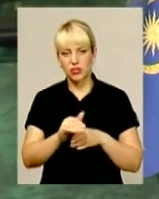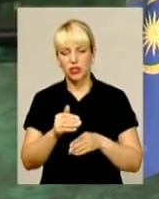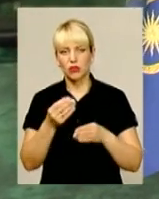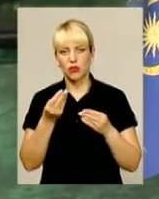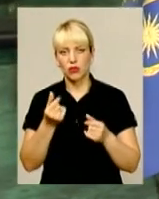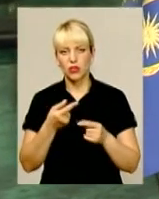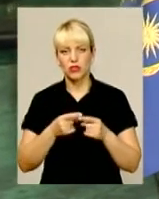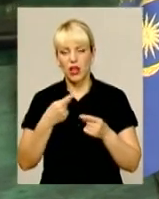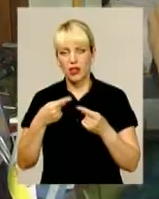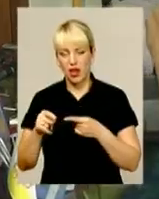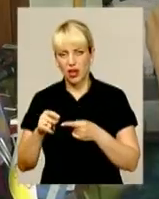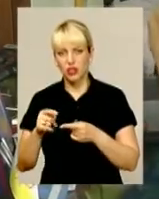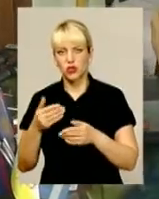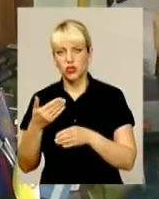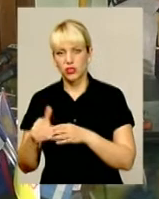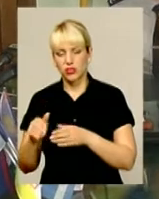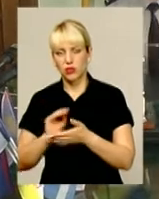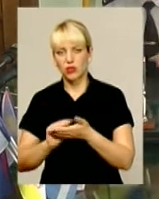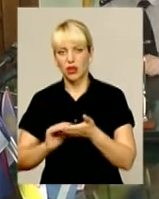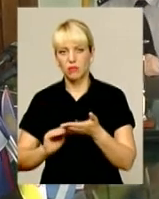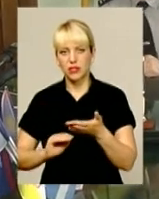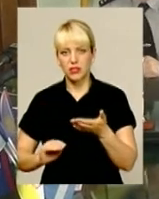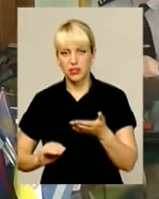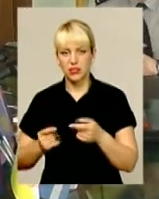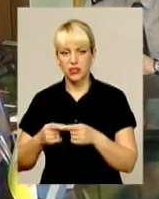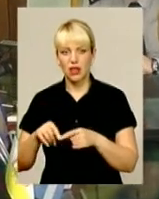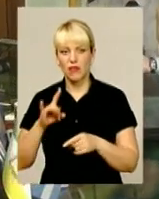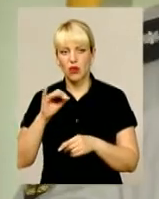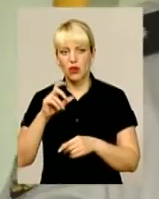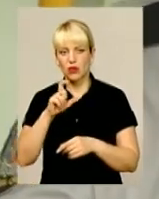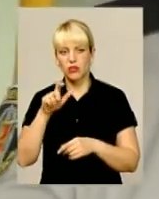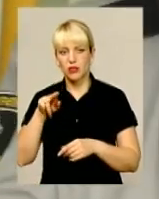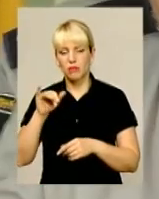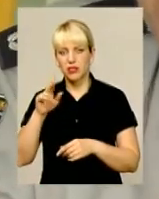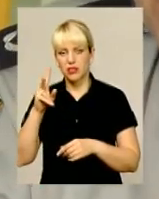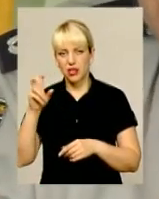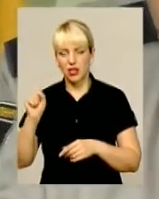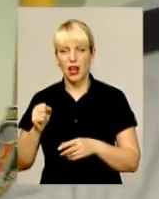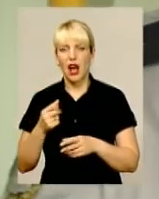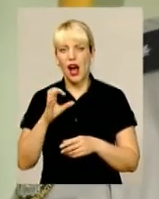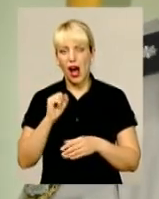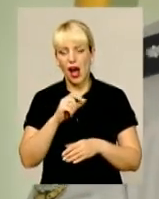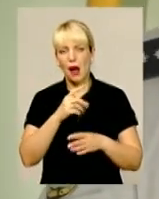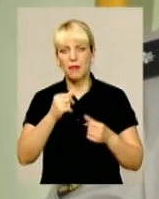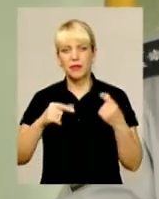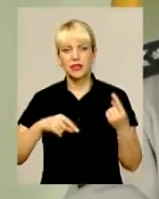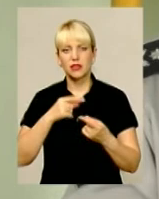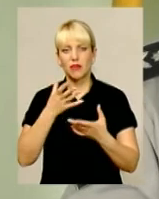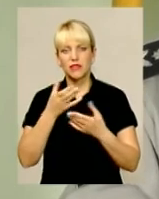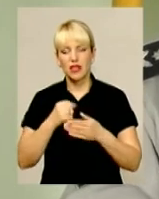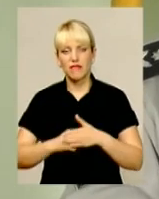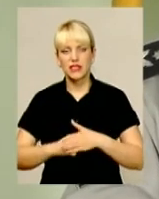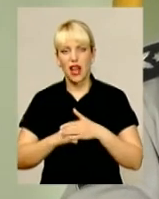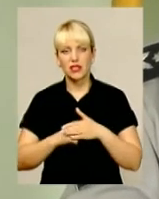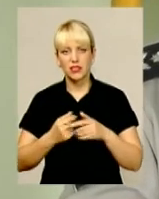розписку. Бізнесмен взяв як заставу особисті документи та автівку потерпілого, кажуть поліцмени, бо у ході розслідування у помешканні